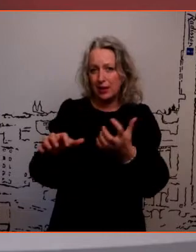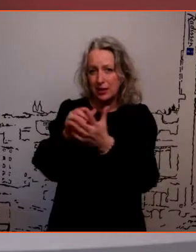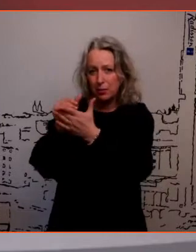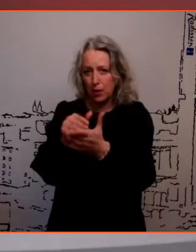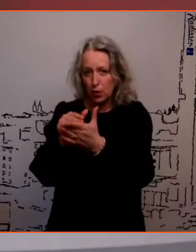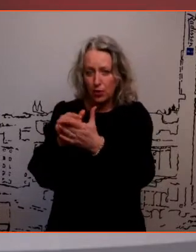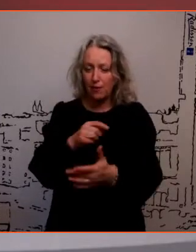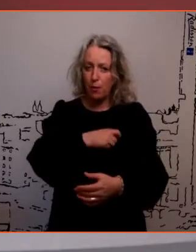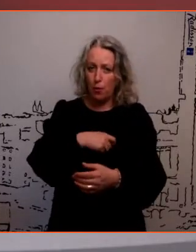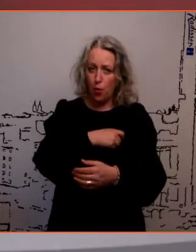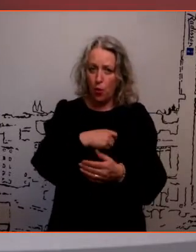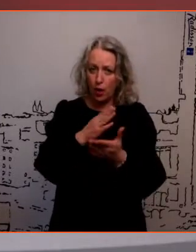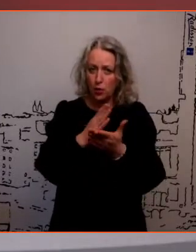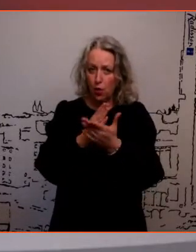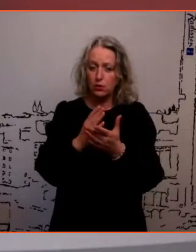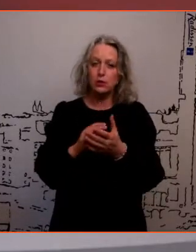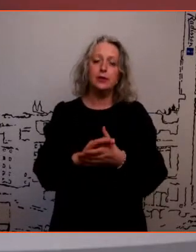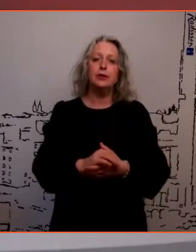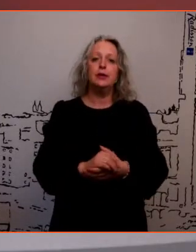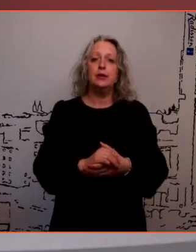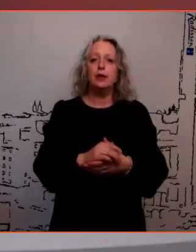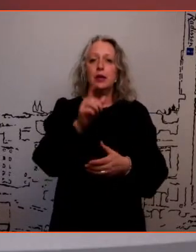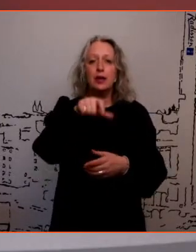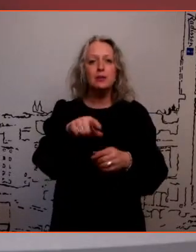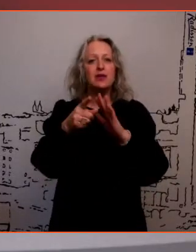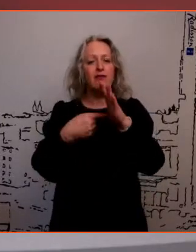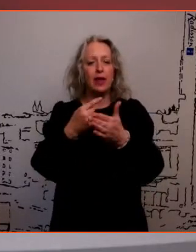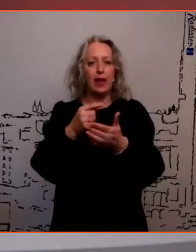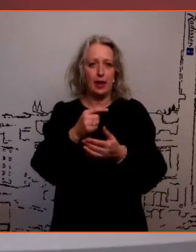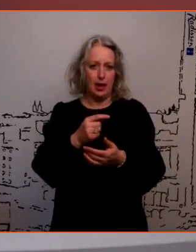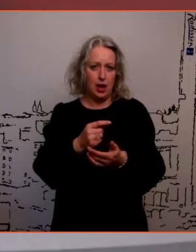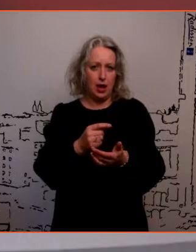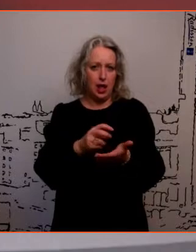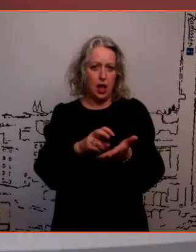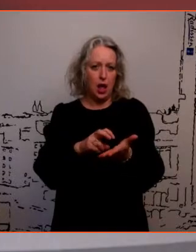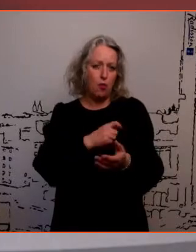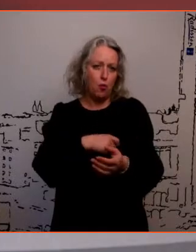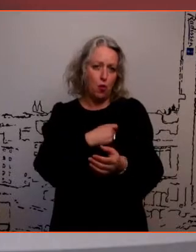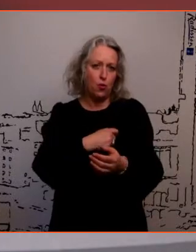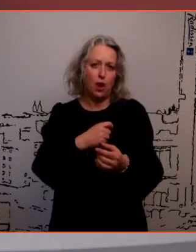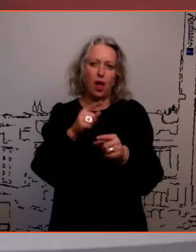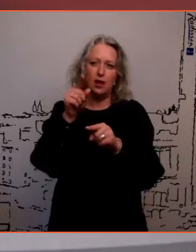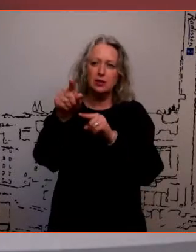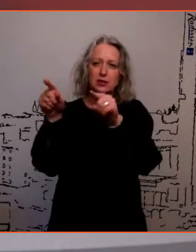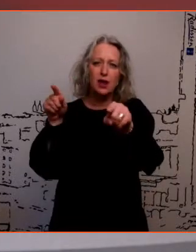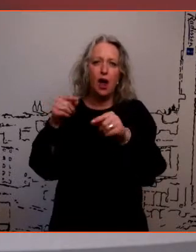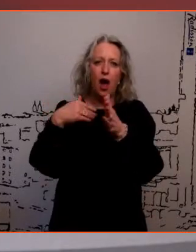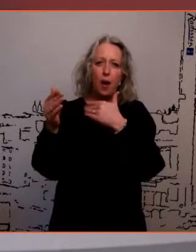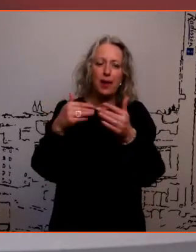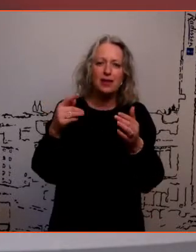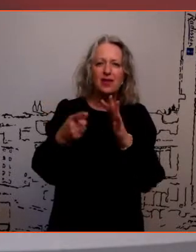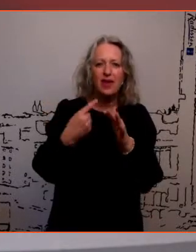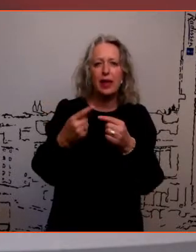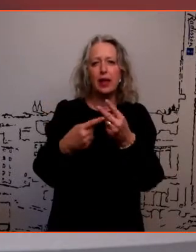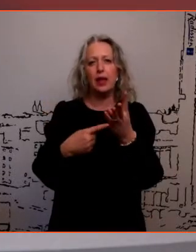mure kohaks ka maailma vastabis, ongi see, et aga et mis ametid seal veel on ja kui palju makstakse palka